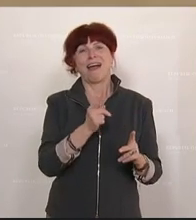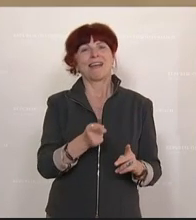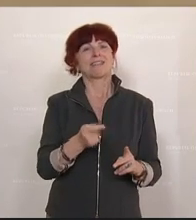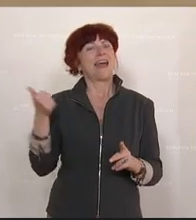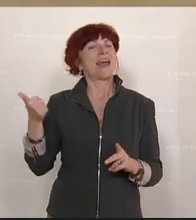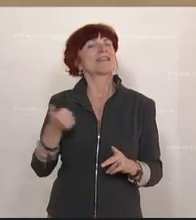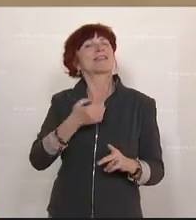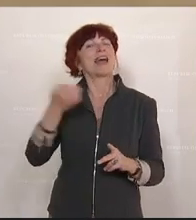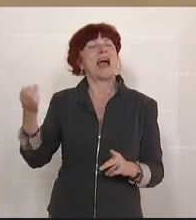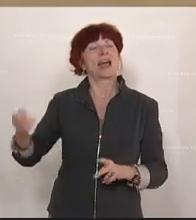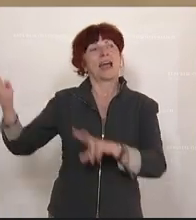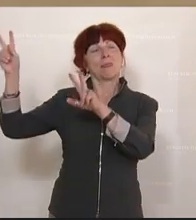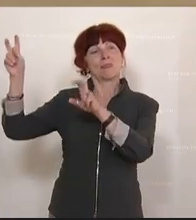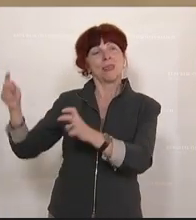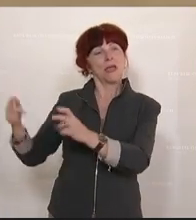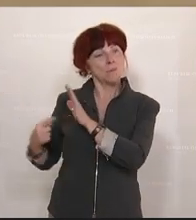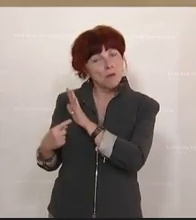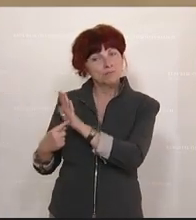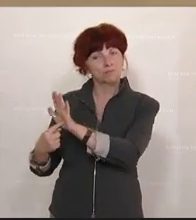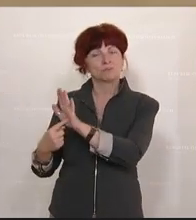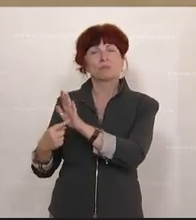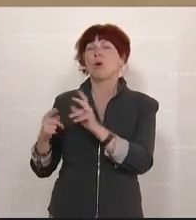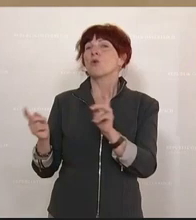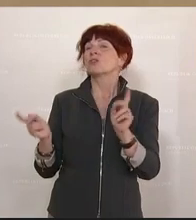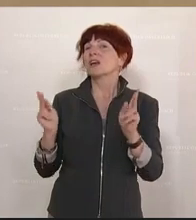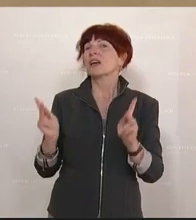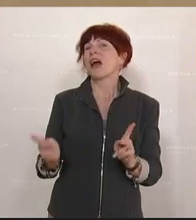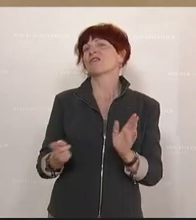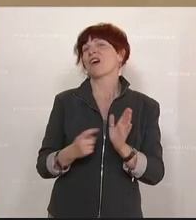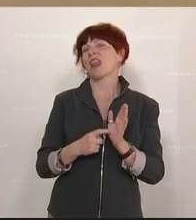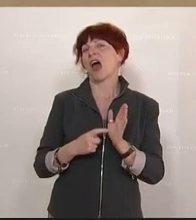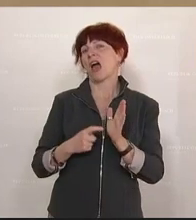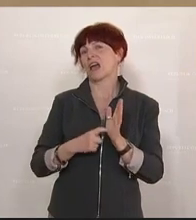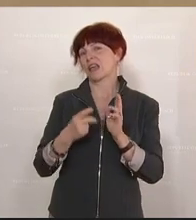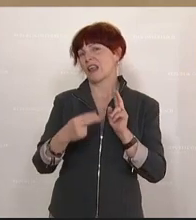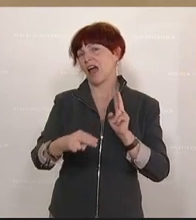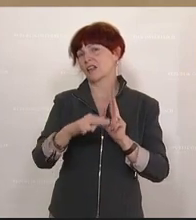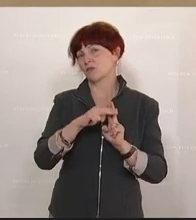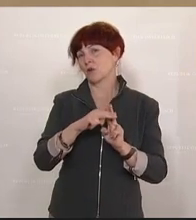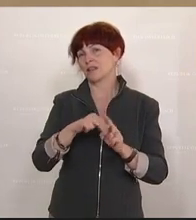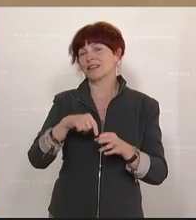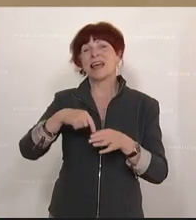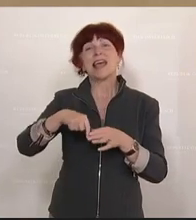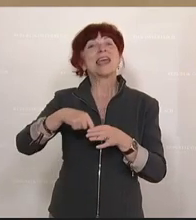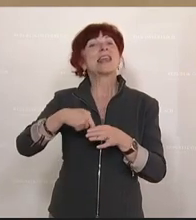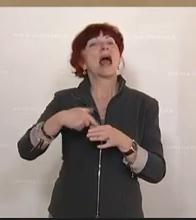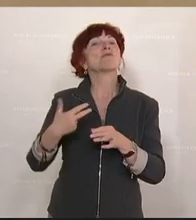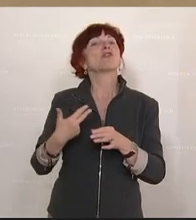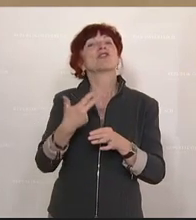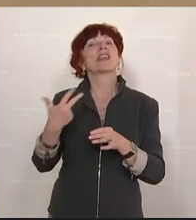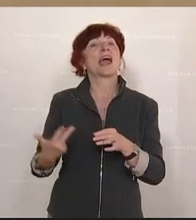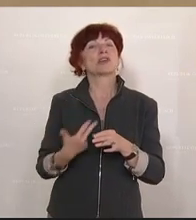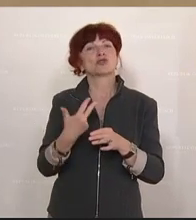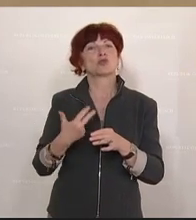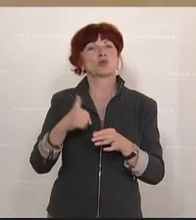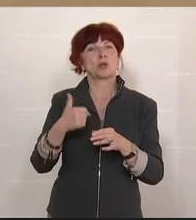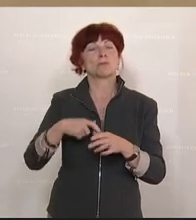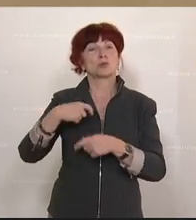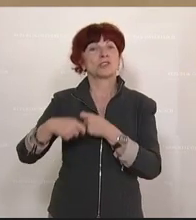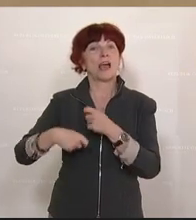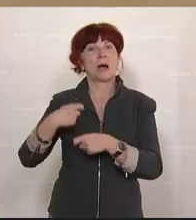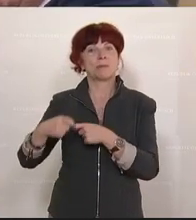setzen kann und auch eben Antworten, die dann innerhalb von drei Stunden erarbeitet werden müssen, vom jeweiligen